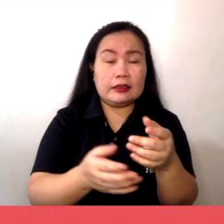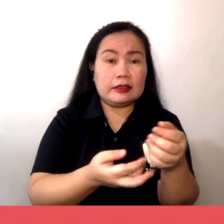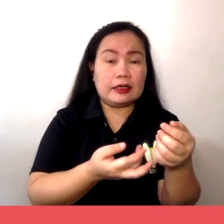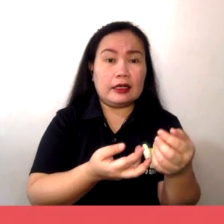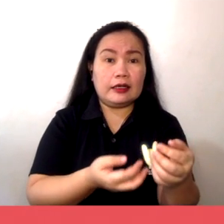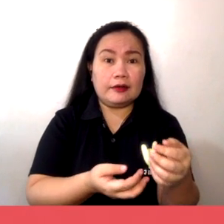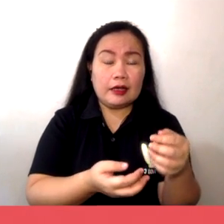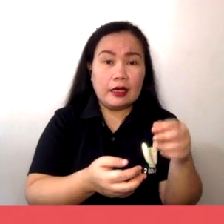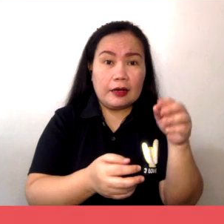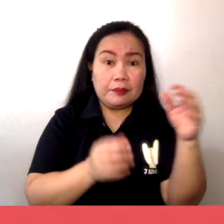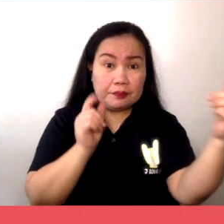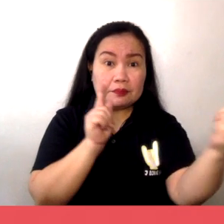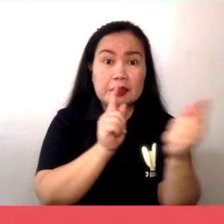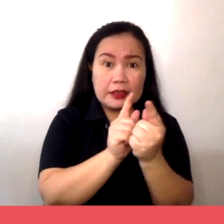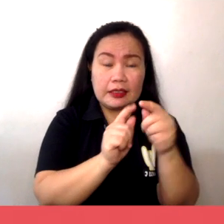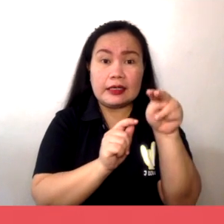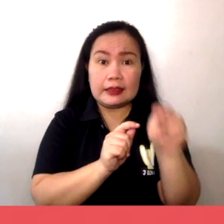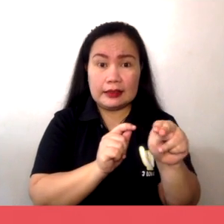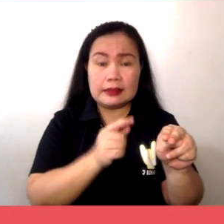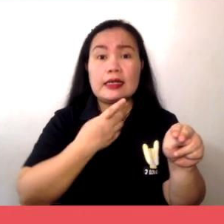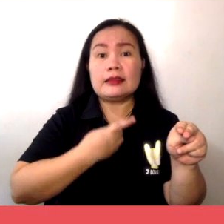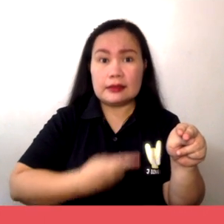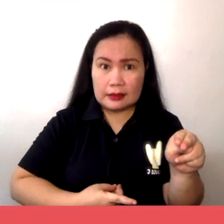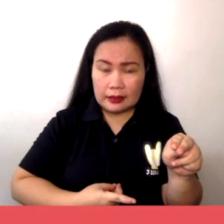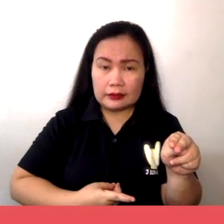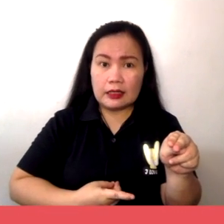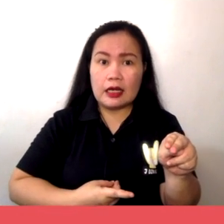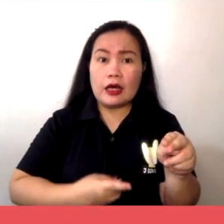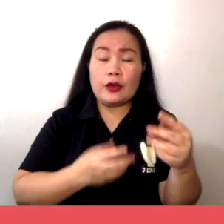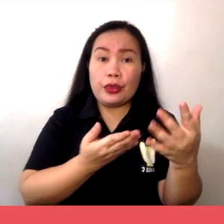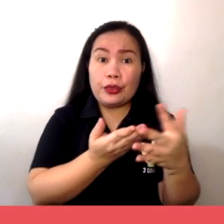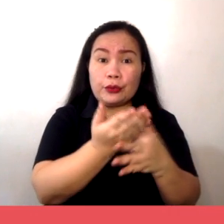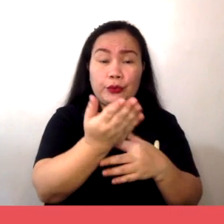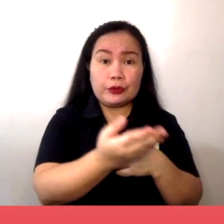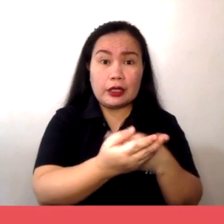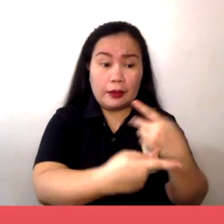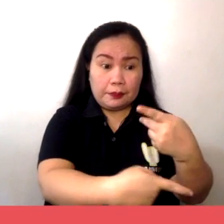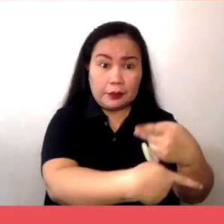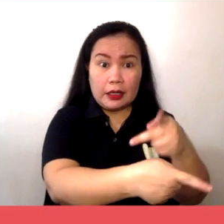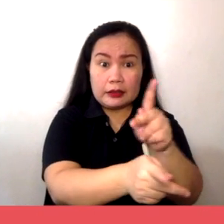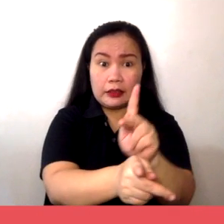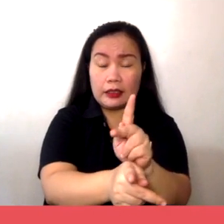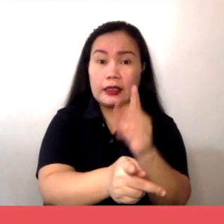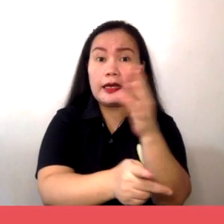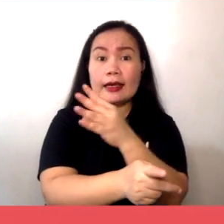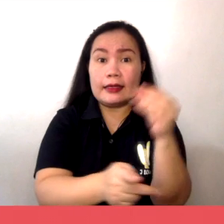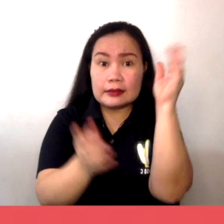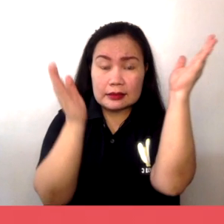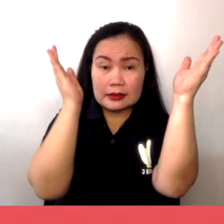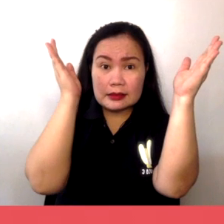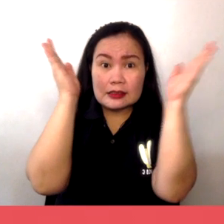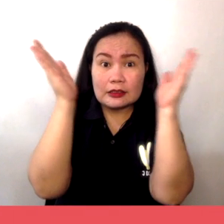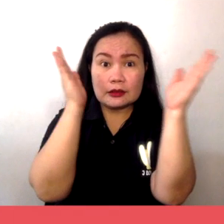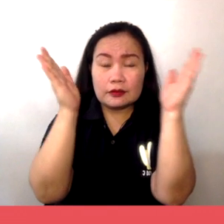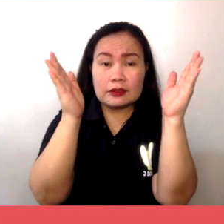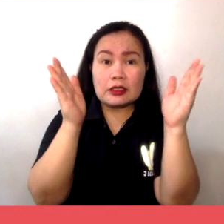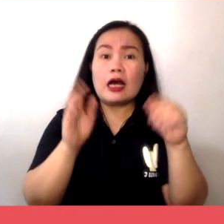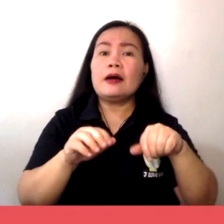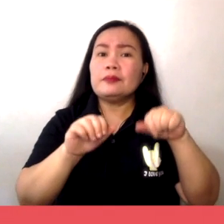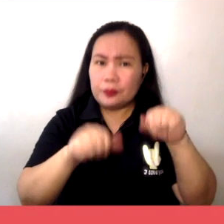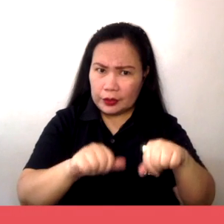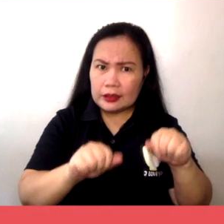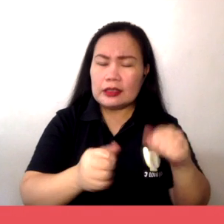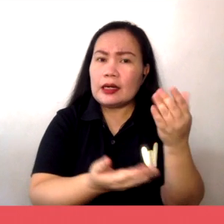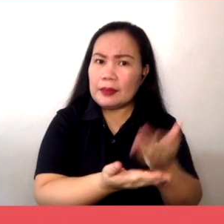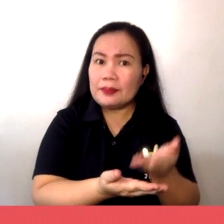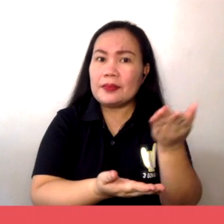pangangailangan at kagustuhan sa pamamagitan ng mga produkto at serbisyong handa at kaya niyang